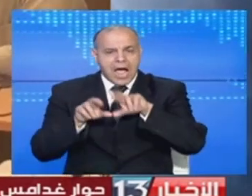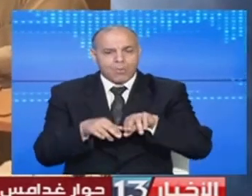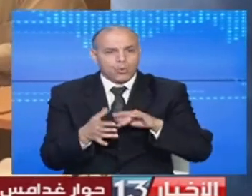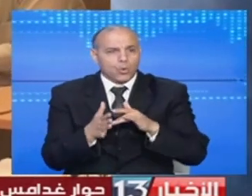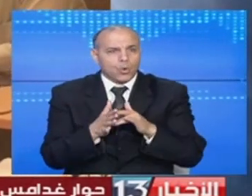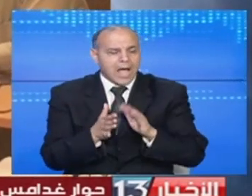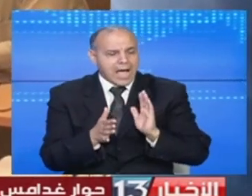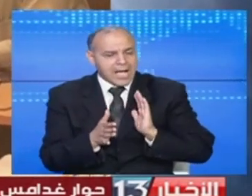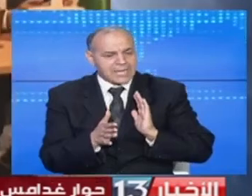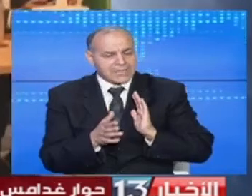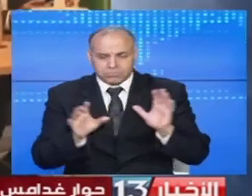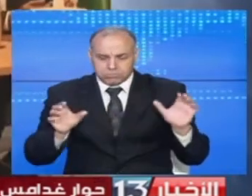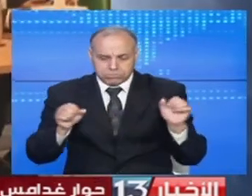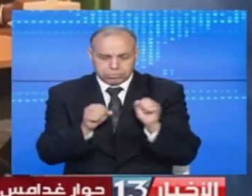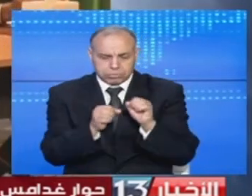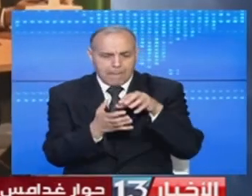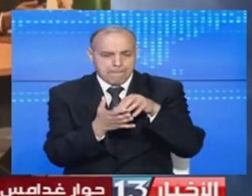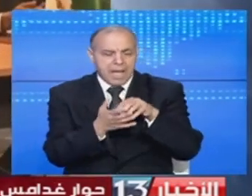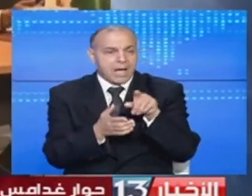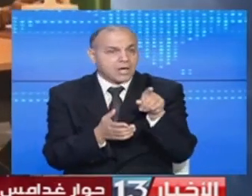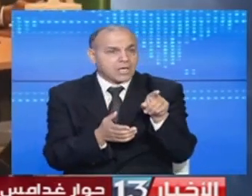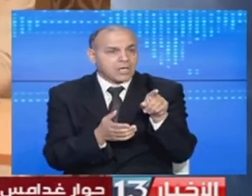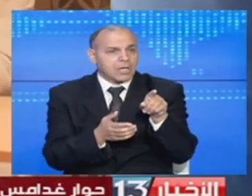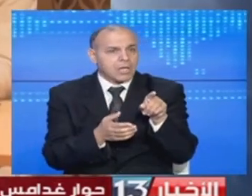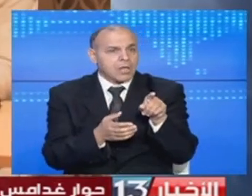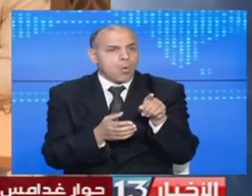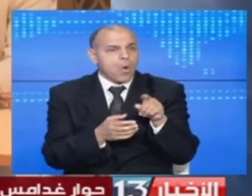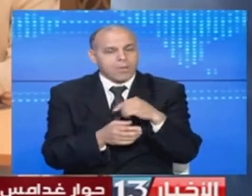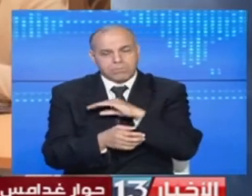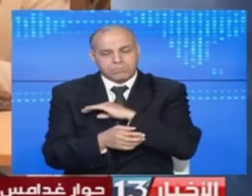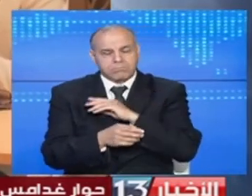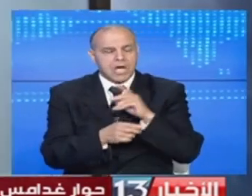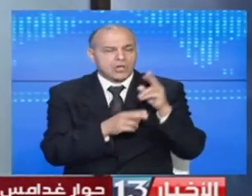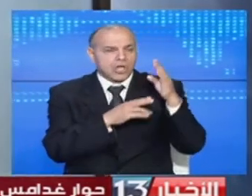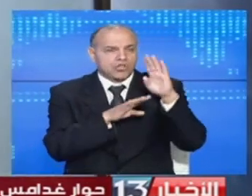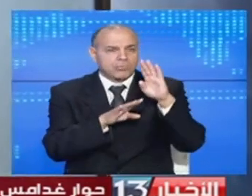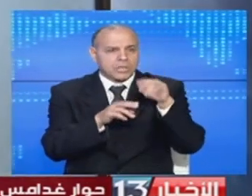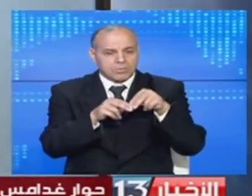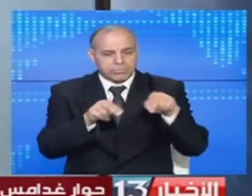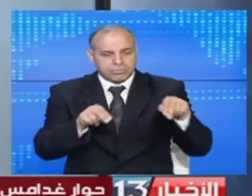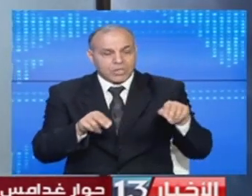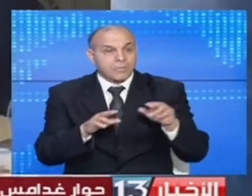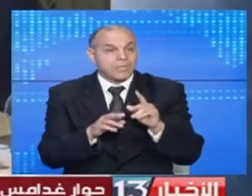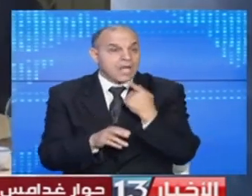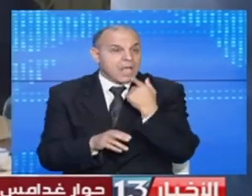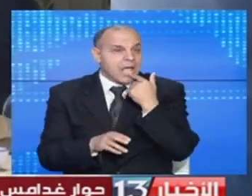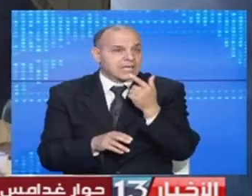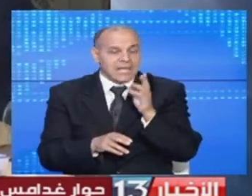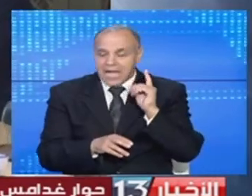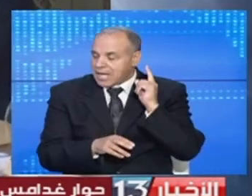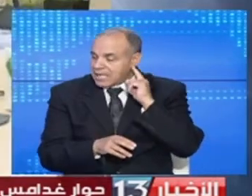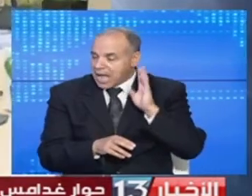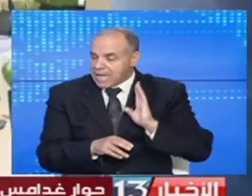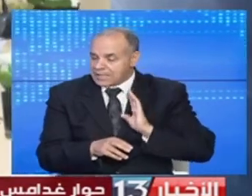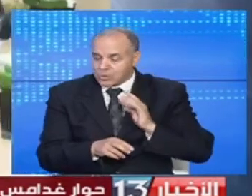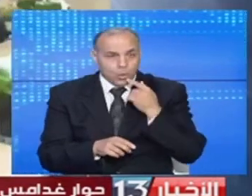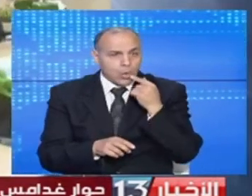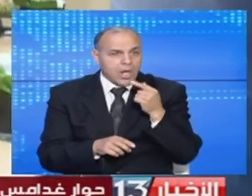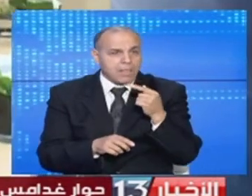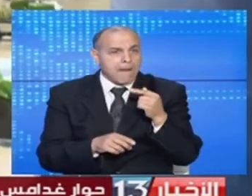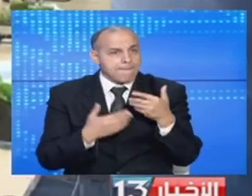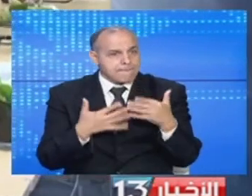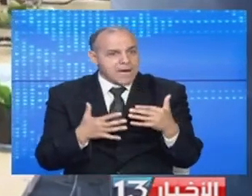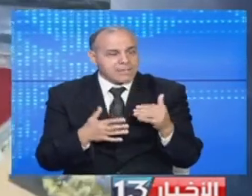كافة قوات الطرفين لمقاراتها وسحب القوات الأجنبية من خطوط التماسة مصدر عسكري أكد أنه